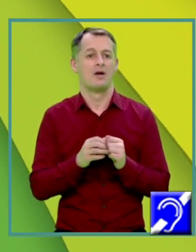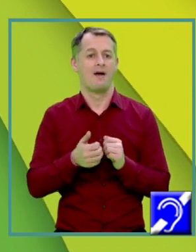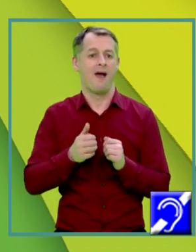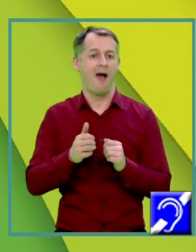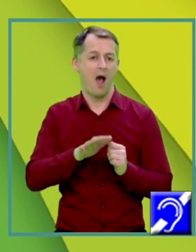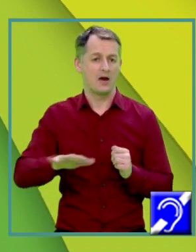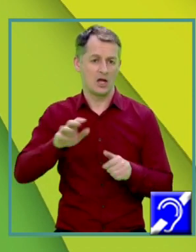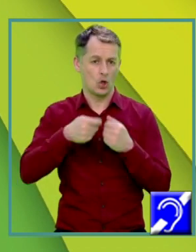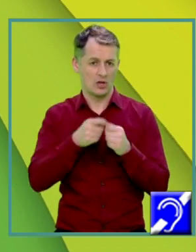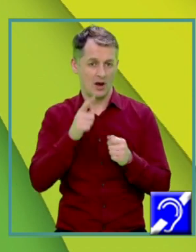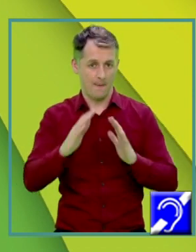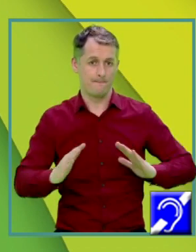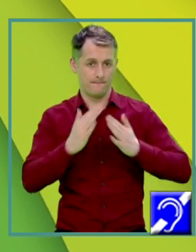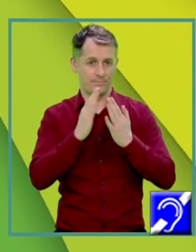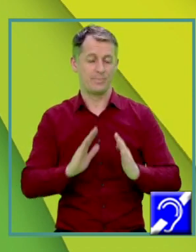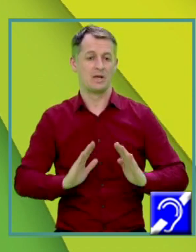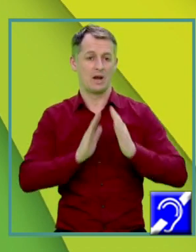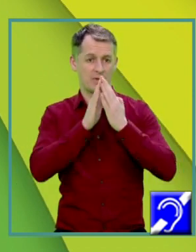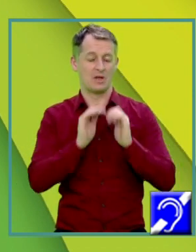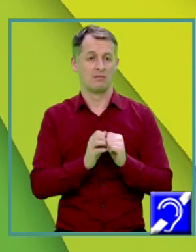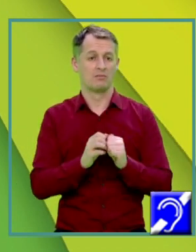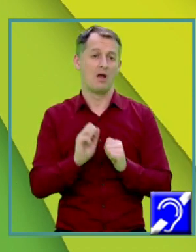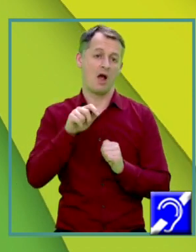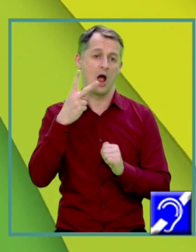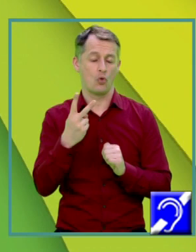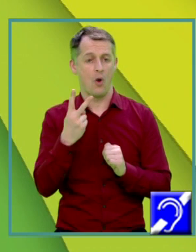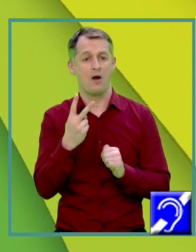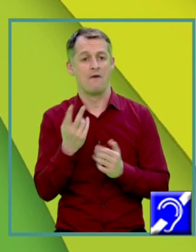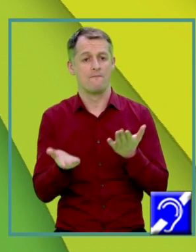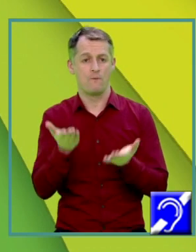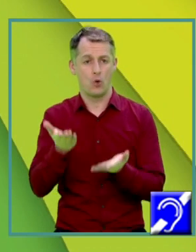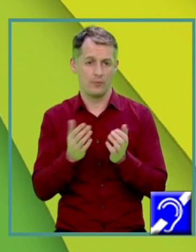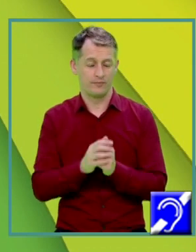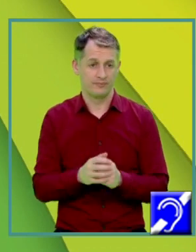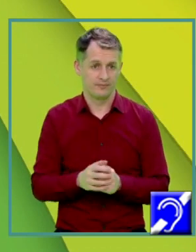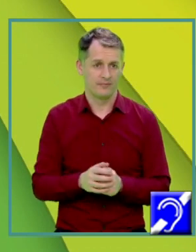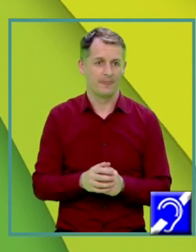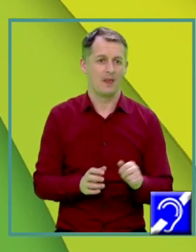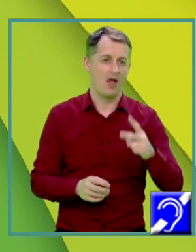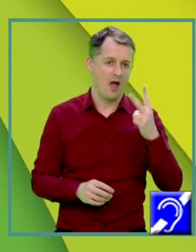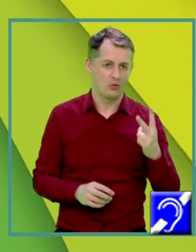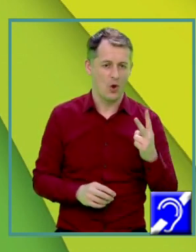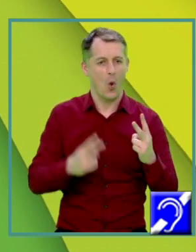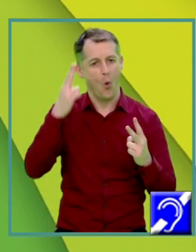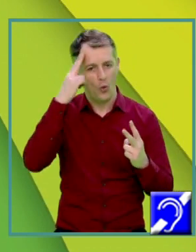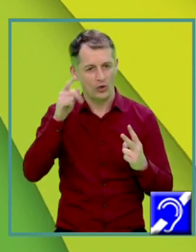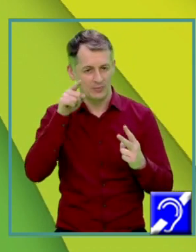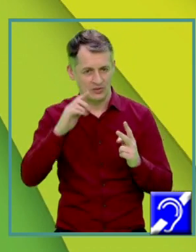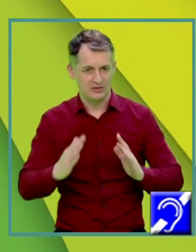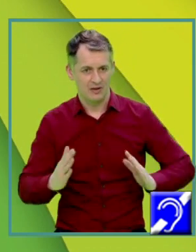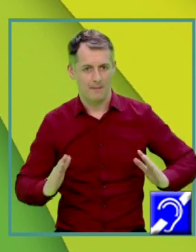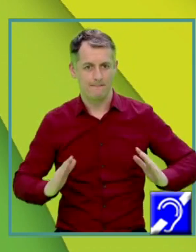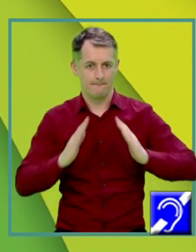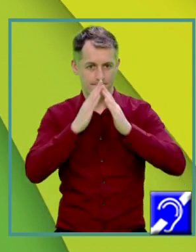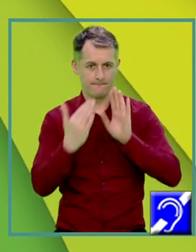piramidei A doua problemă În care cunoaștem în această piramidă patrulateră regulată Că latura